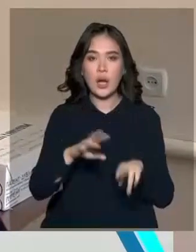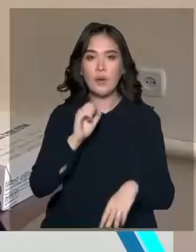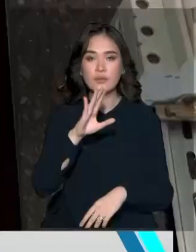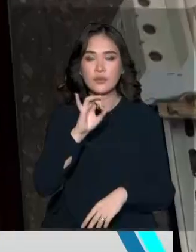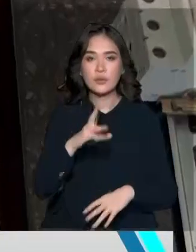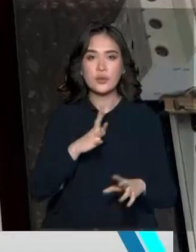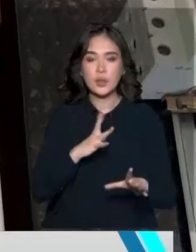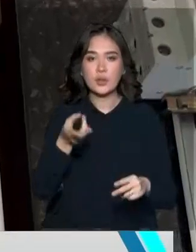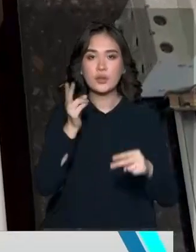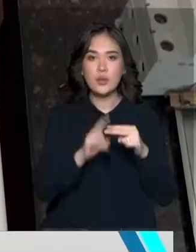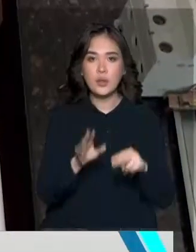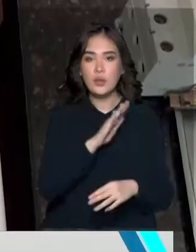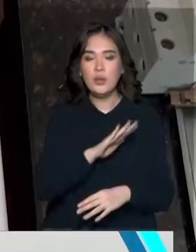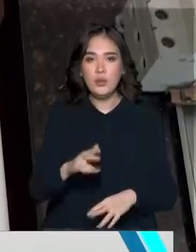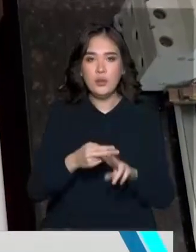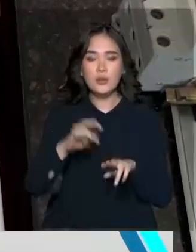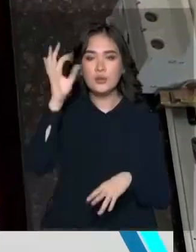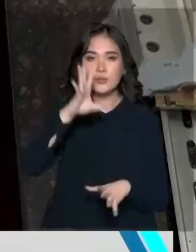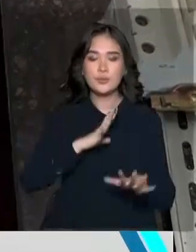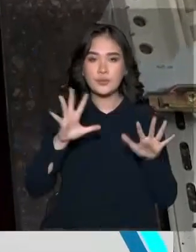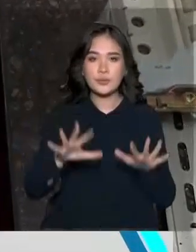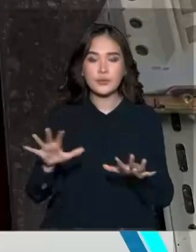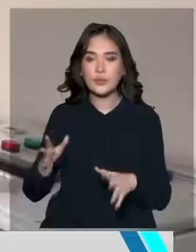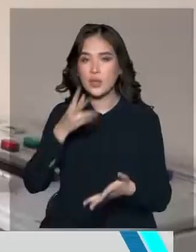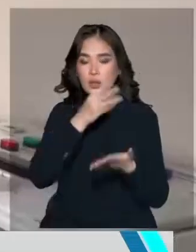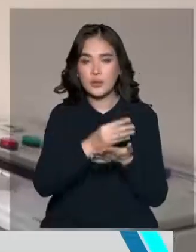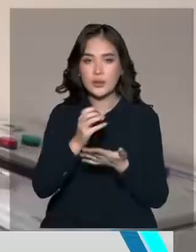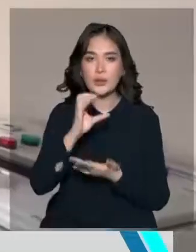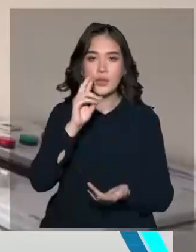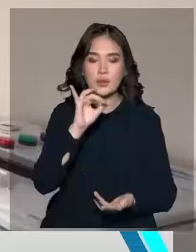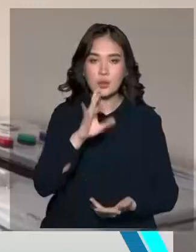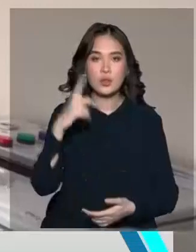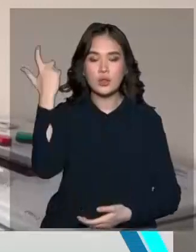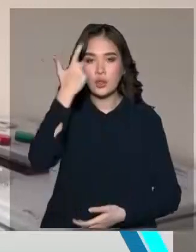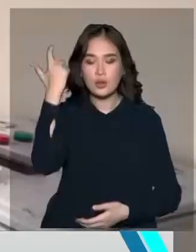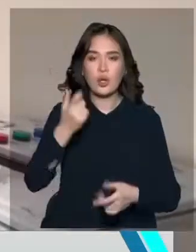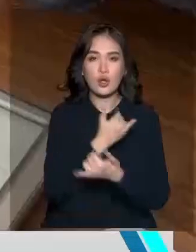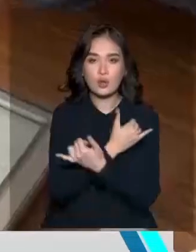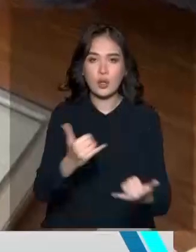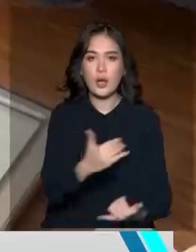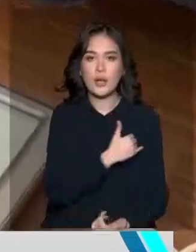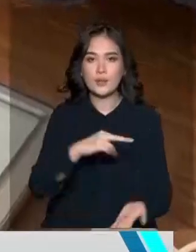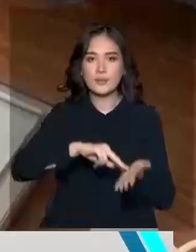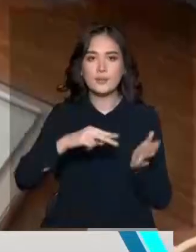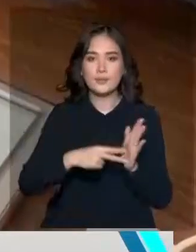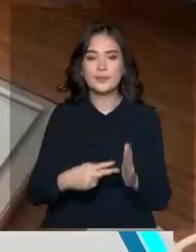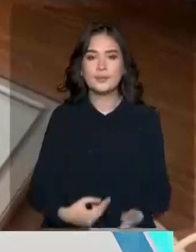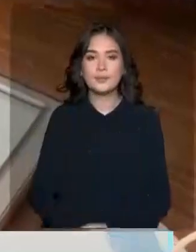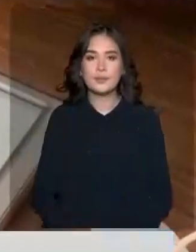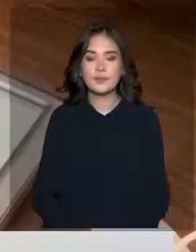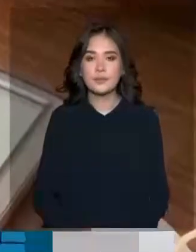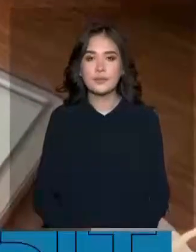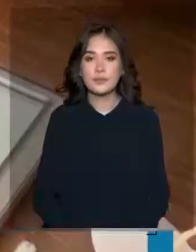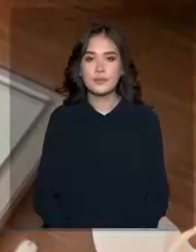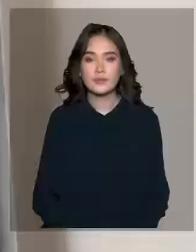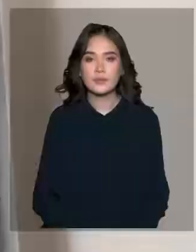рәсім аяқталған соң құрлығыны өндіріс орнындара, жеке секторлар, сондаяқ шаруа қожалықтарына сұну жоспарлануда. Аслан Иса Нұржан